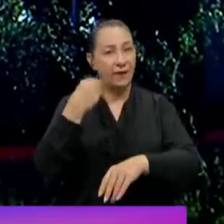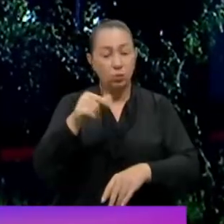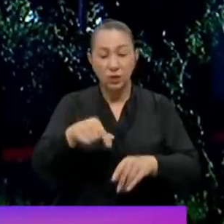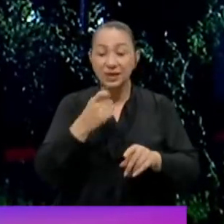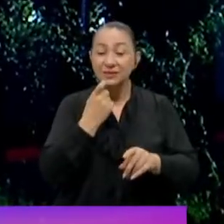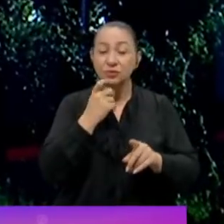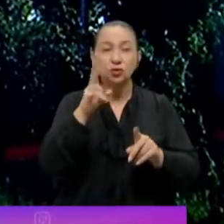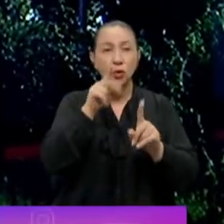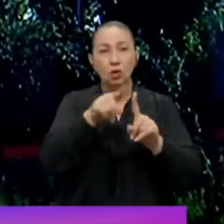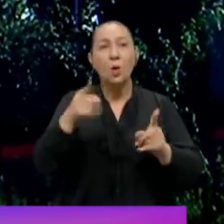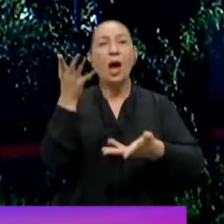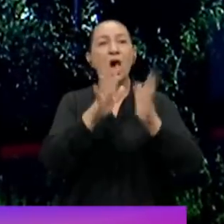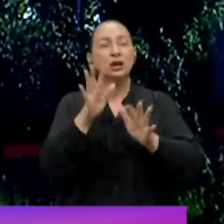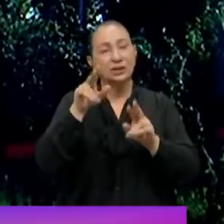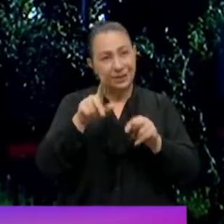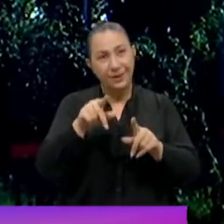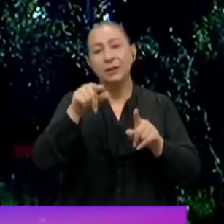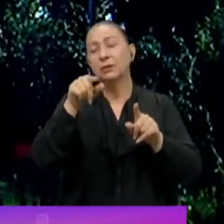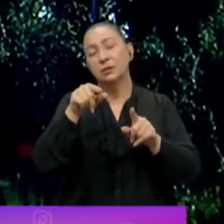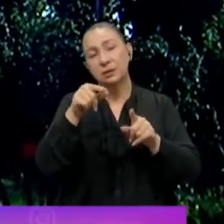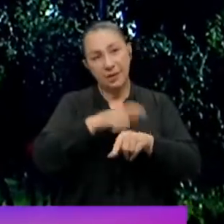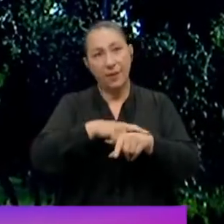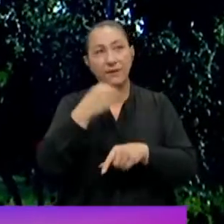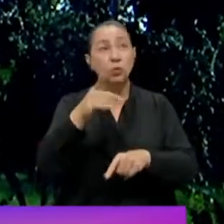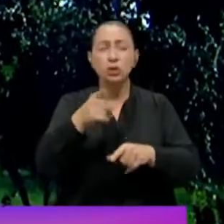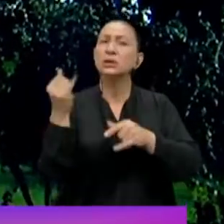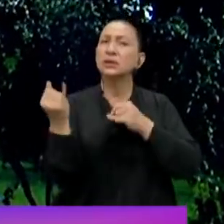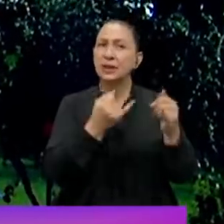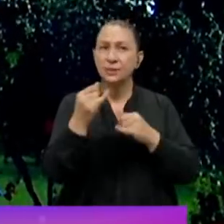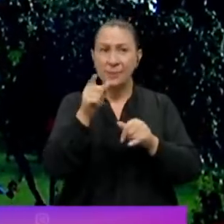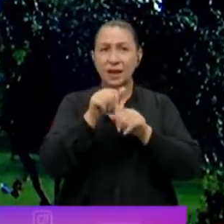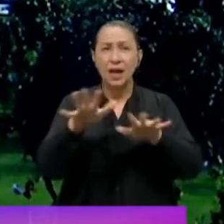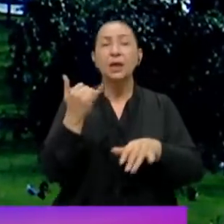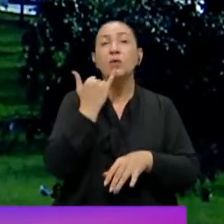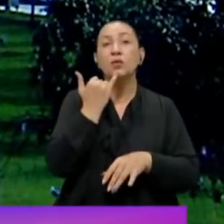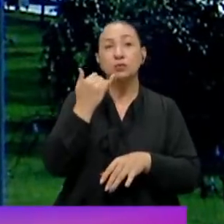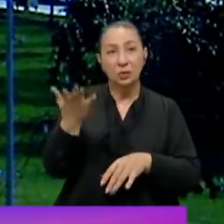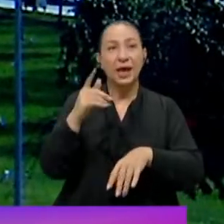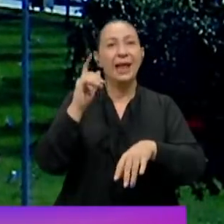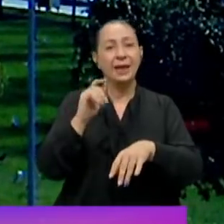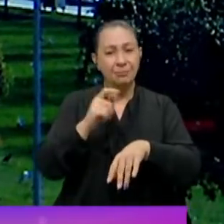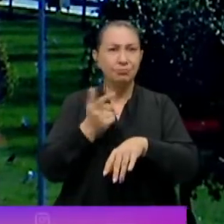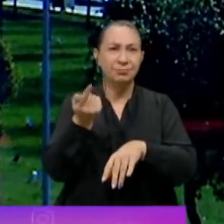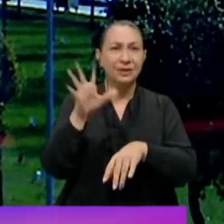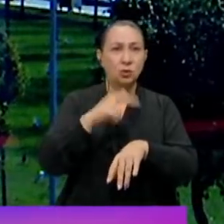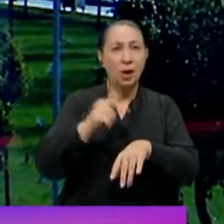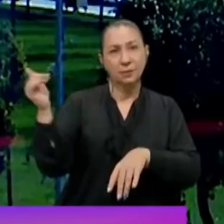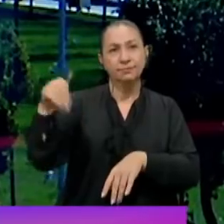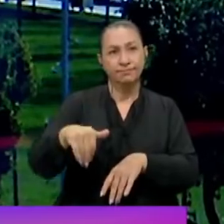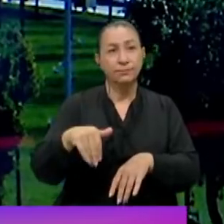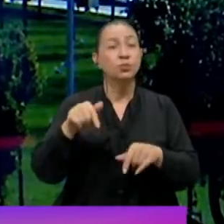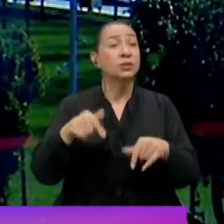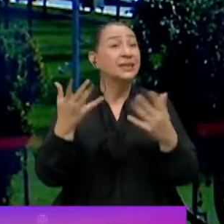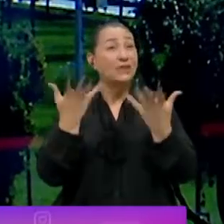yıl sonuna kadar şu kadar ağaç şeklinde süreler verdiler. Bunu tartışacağımız bir yayın konuğumuz da ilerleyen dakikalarda burada olacak.